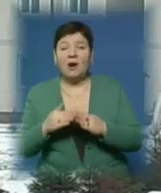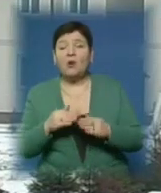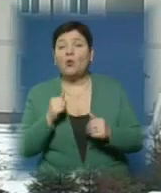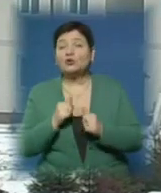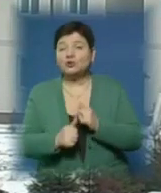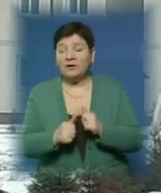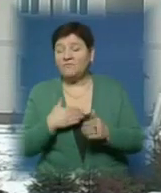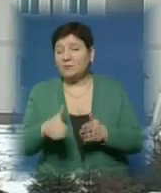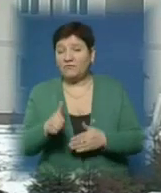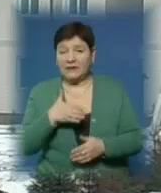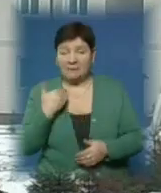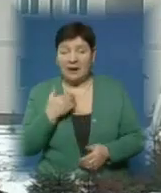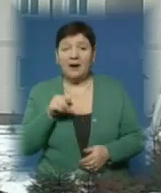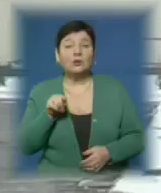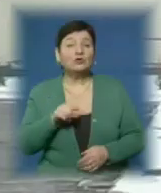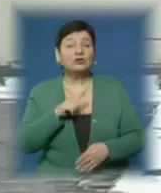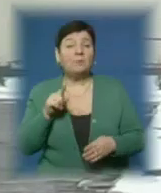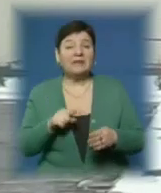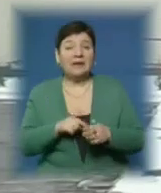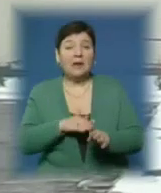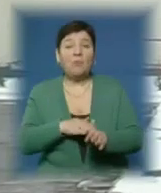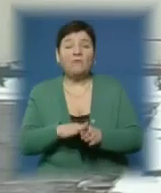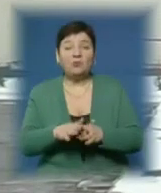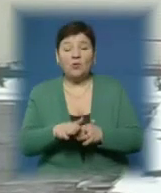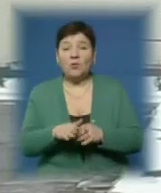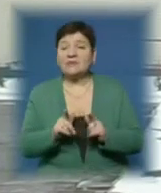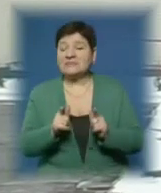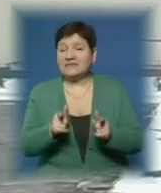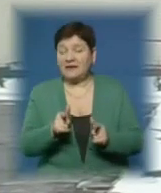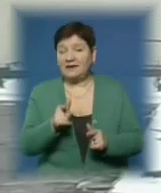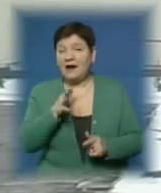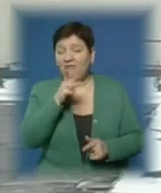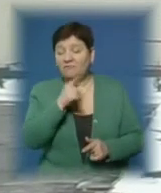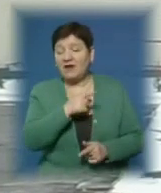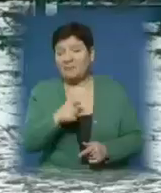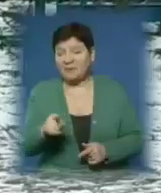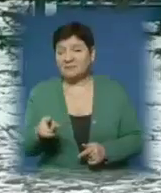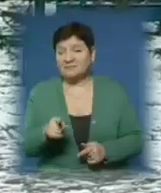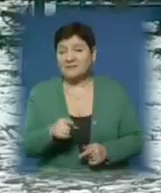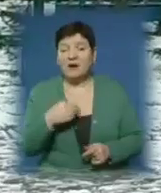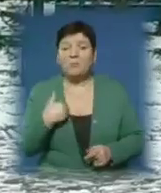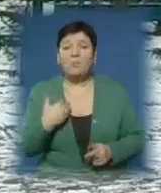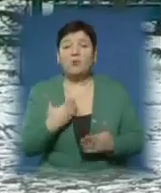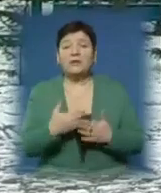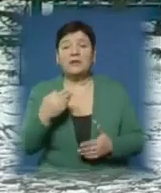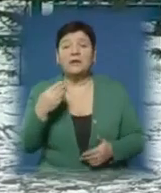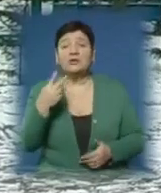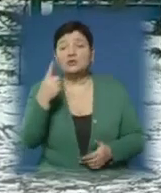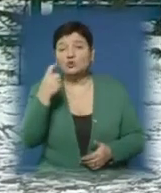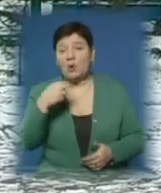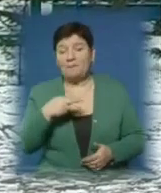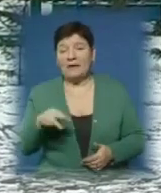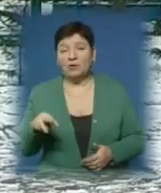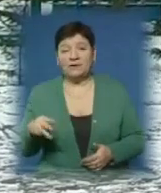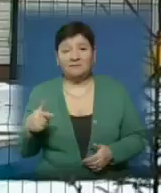категоричної відмови. Тож питання повного заселення – лише справа часу. Проект «Містечко» обійшовся в понад 100 мільйонів гривень.